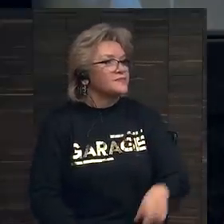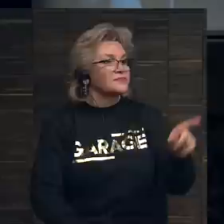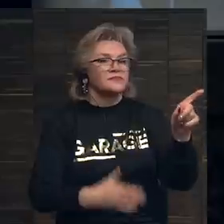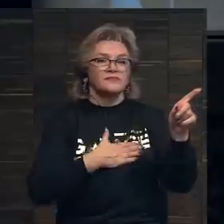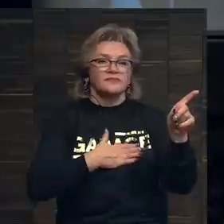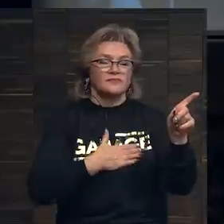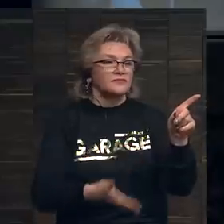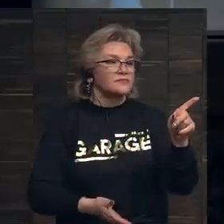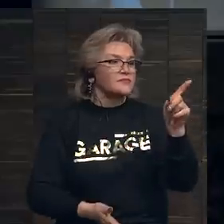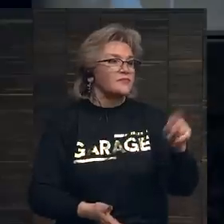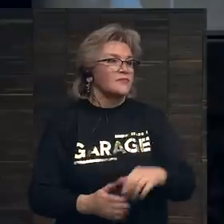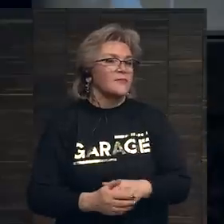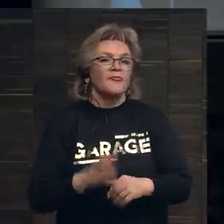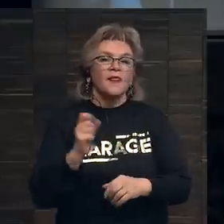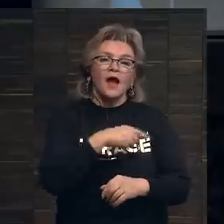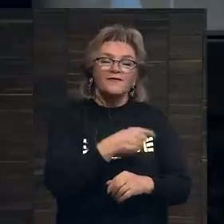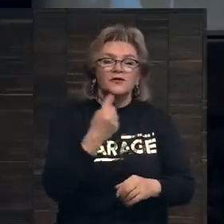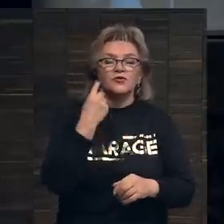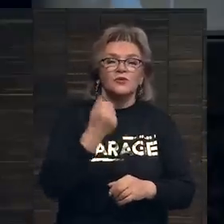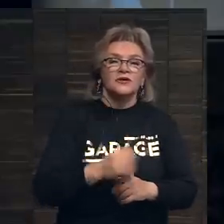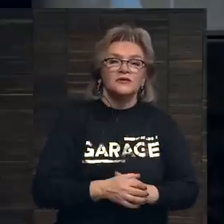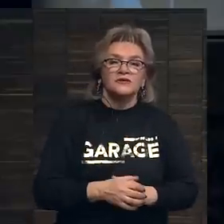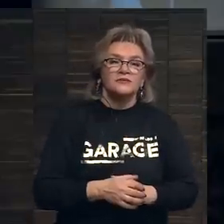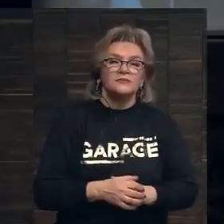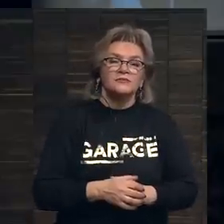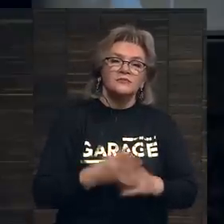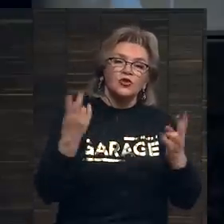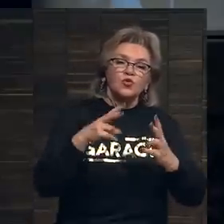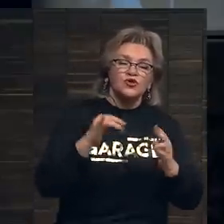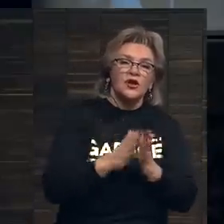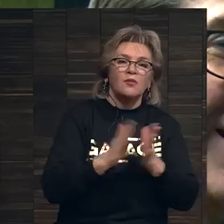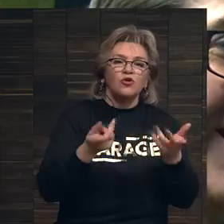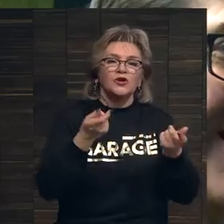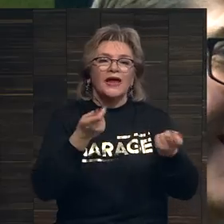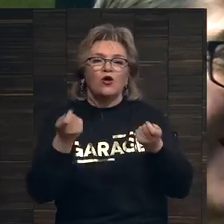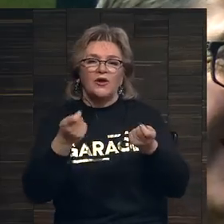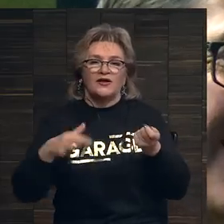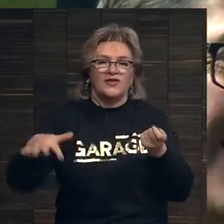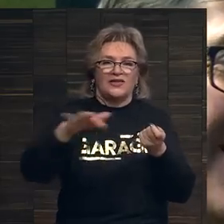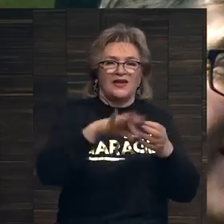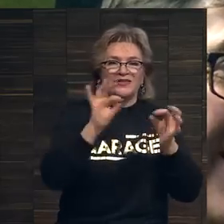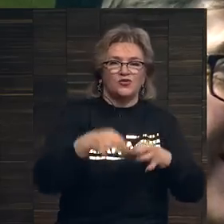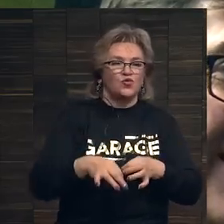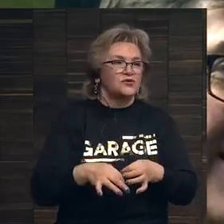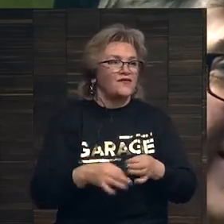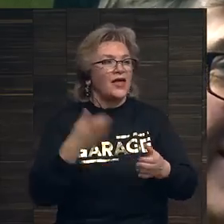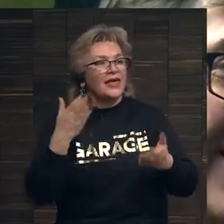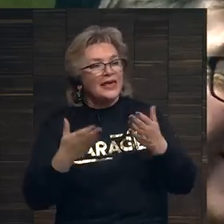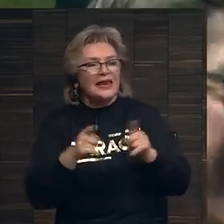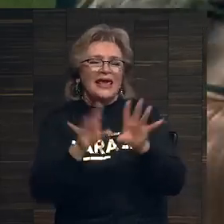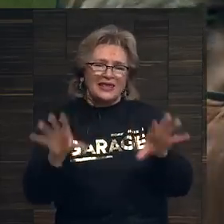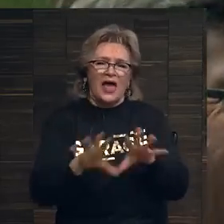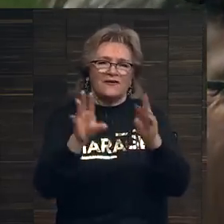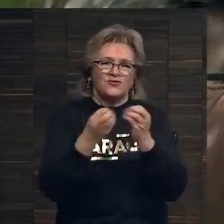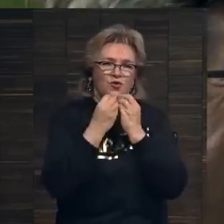Спасибо. Как вы думаете, нужно ли больше регулирования на рынке искусства? Или и так все